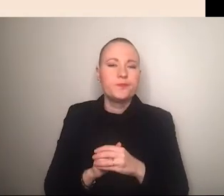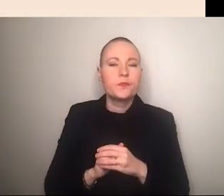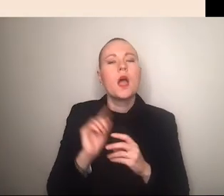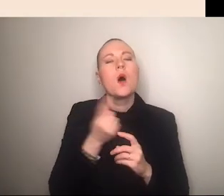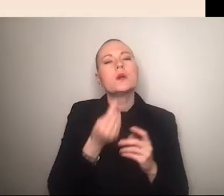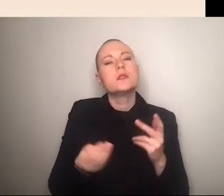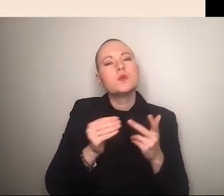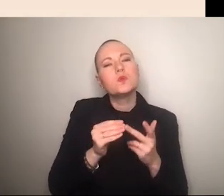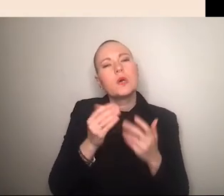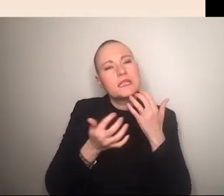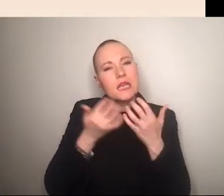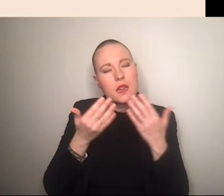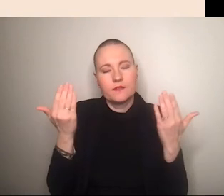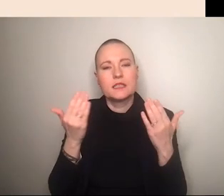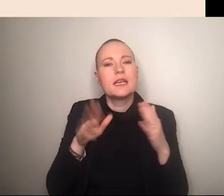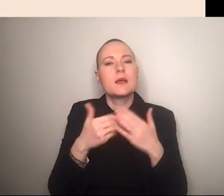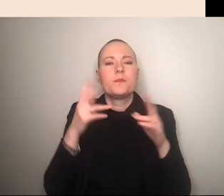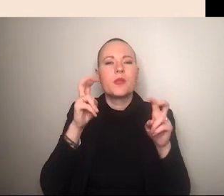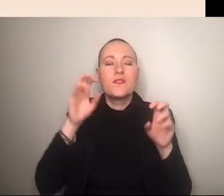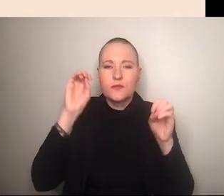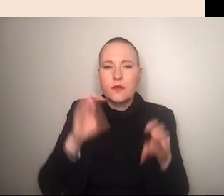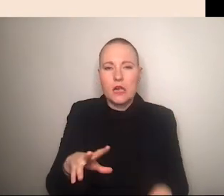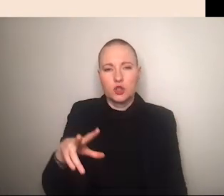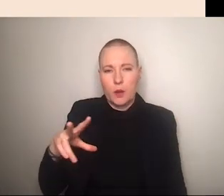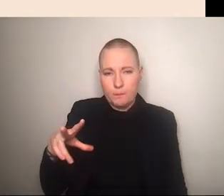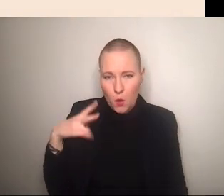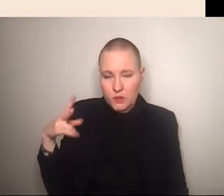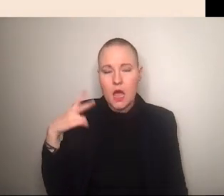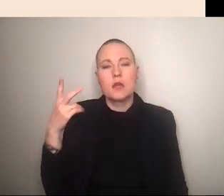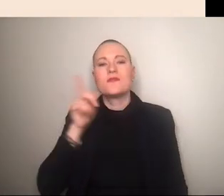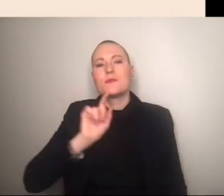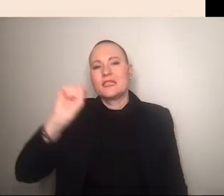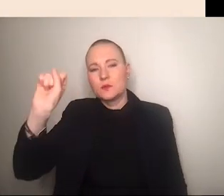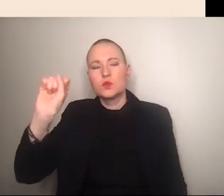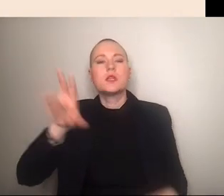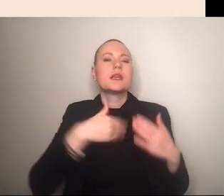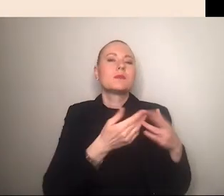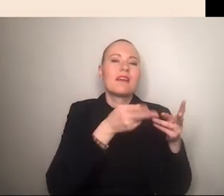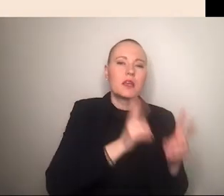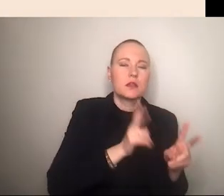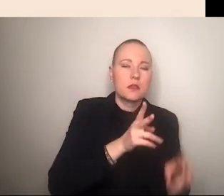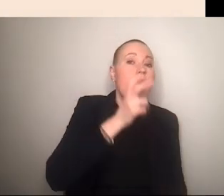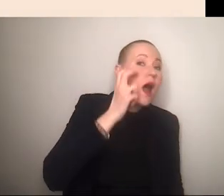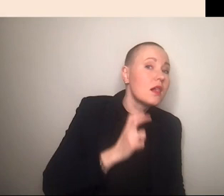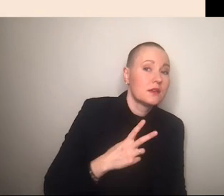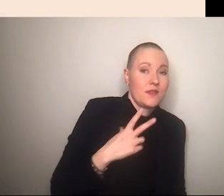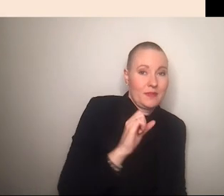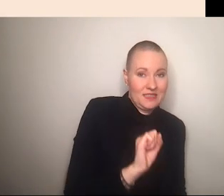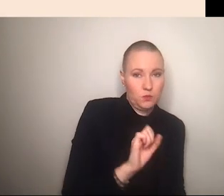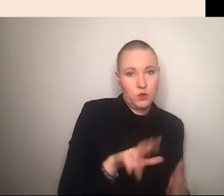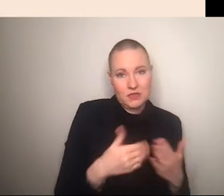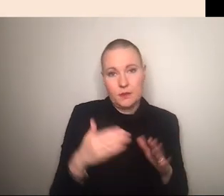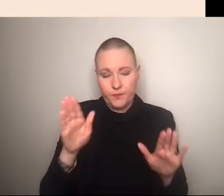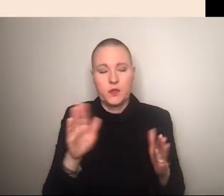dass es genau einen falschen modernen und aber einen richtigen alten feminismus geben würde auch hier zeigt sich so ein bisschen die wanderbarkeit des